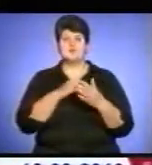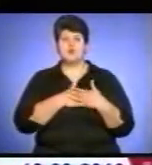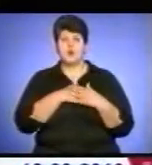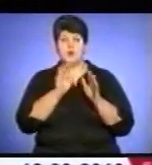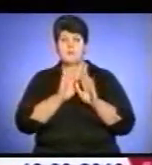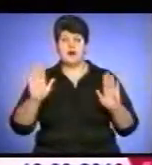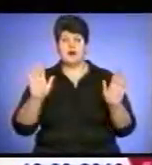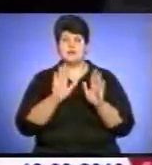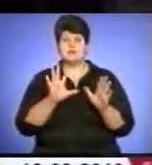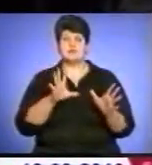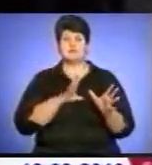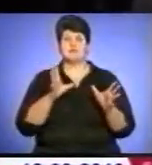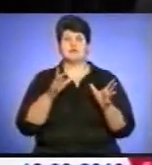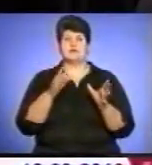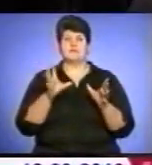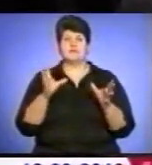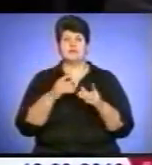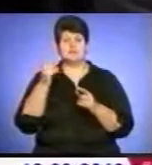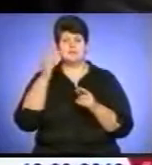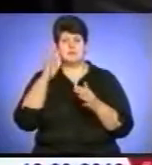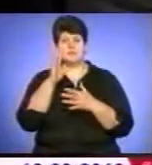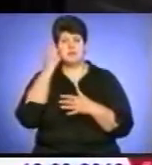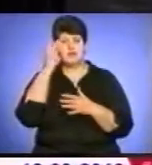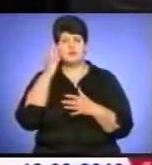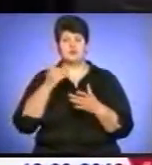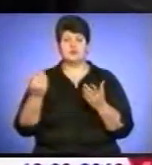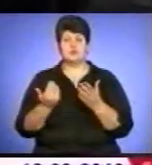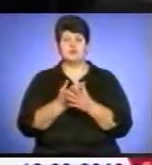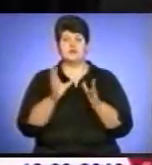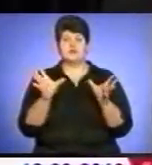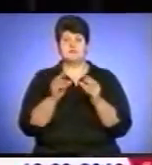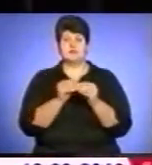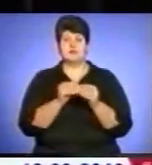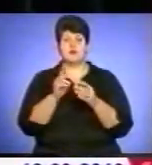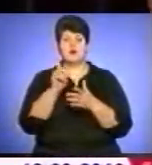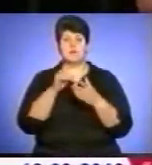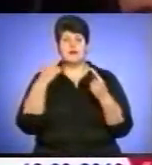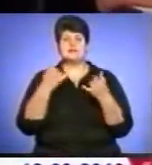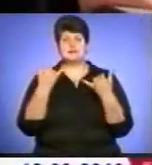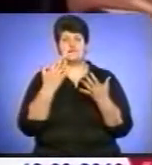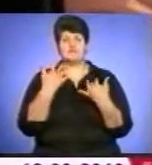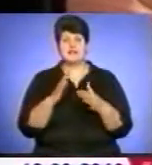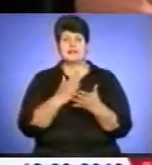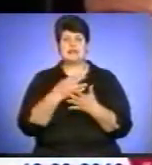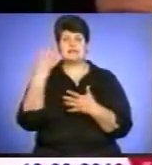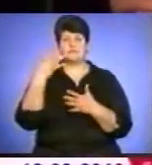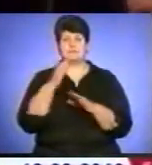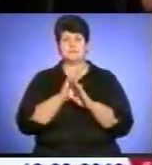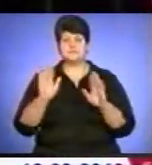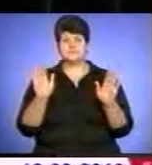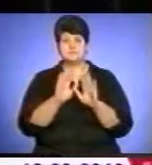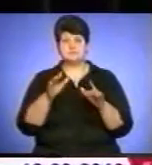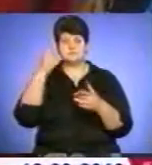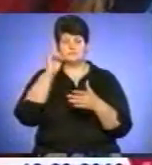Вихрущ мріяв про спільний з паном Юрієм романс. Зараз таких на його тексти є більше сорока. Творчий тандем відомий далеко за межами